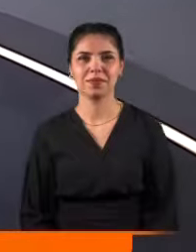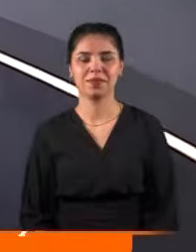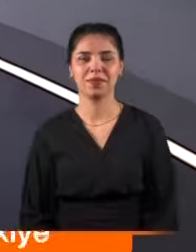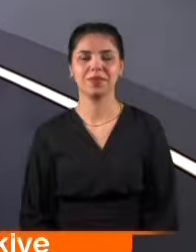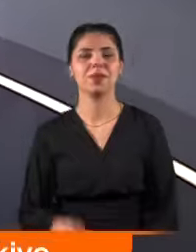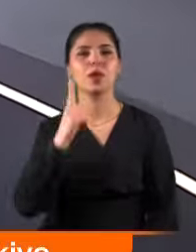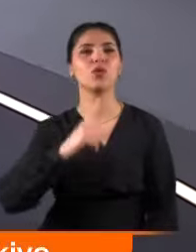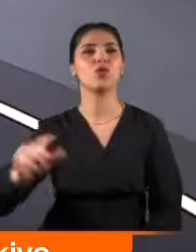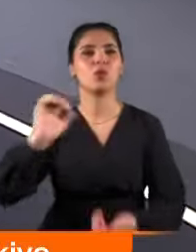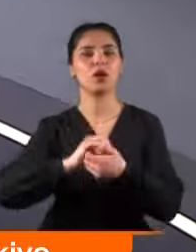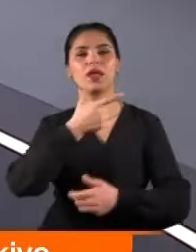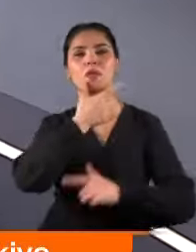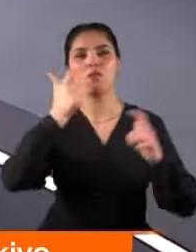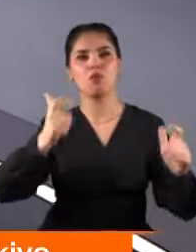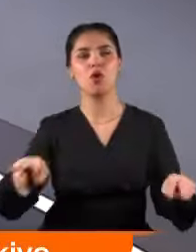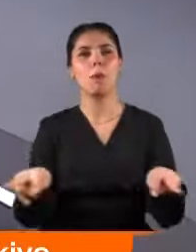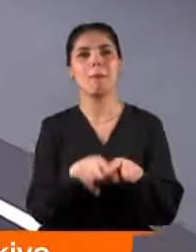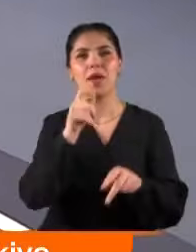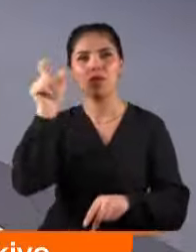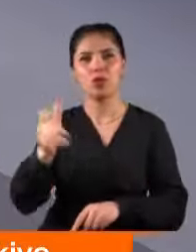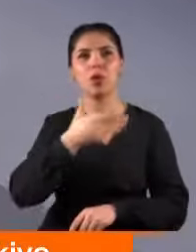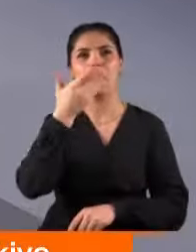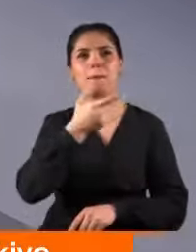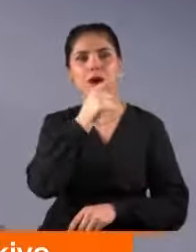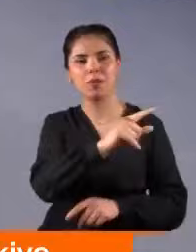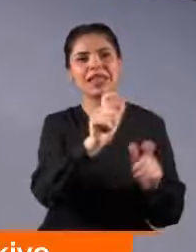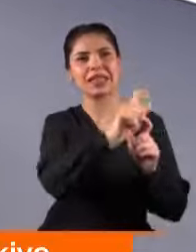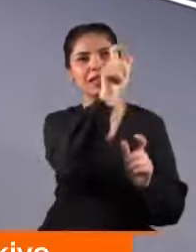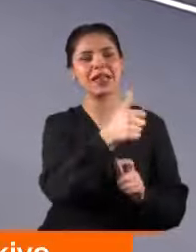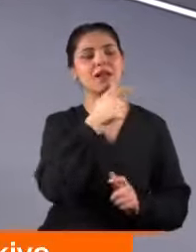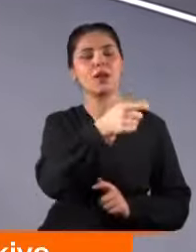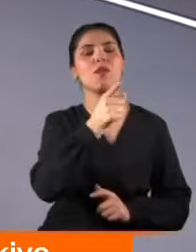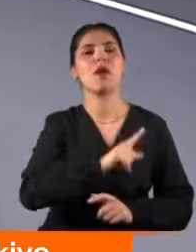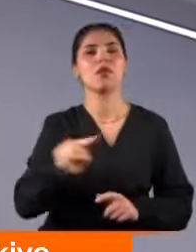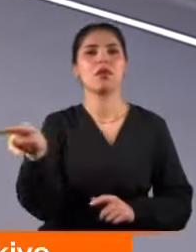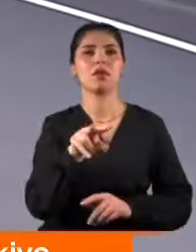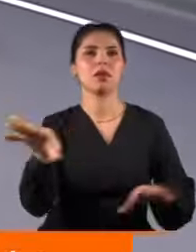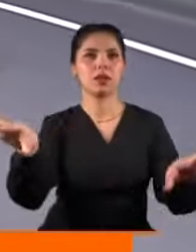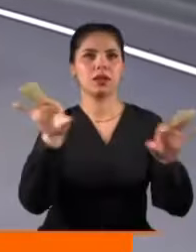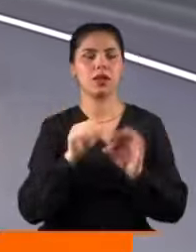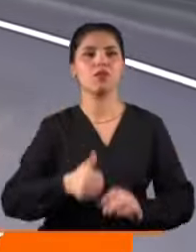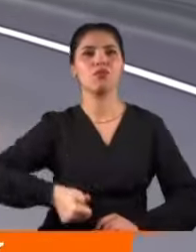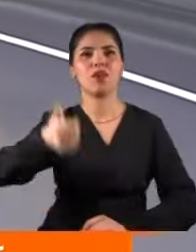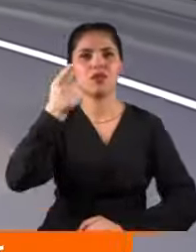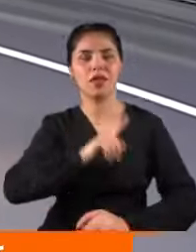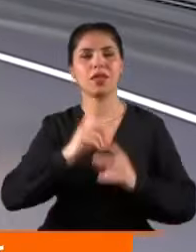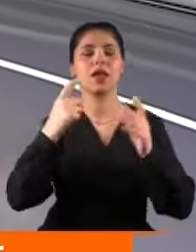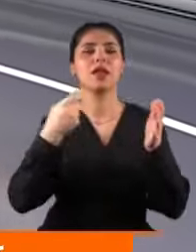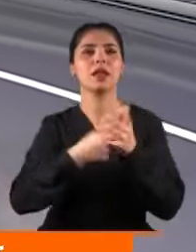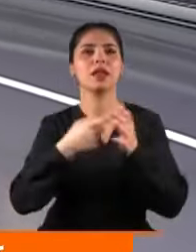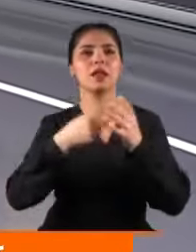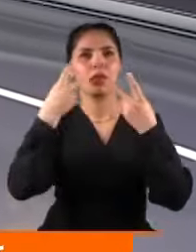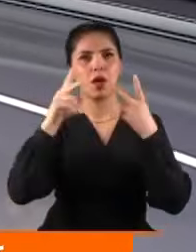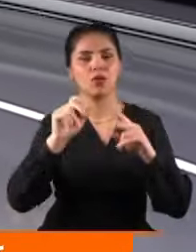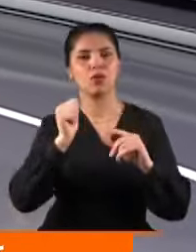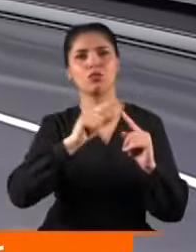Cumhur İttifakı, Bodrum'da Mehmet Tosun'un Marmaris'te Serkan Yazıcı'yı aday göstermişti. Başkan adayları isimleri açıklandığı günden bu